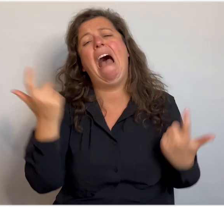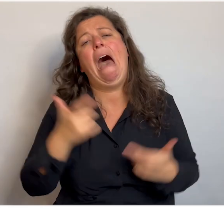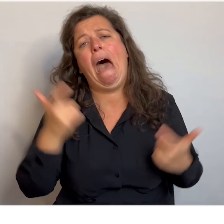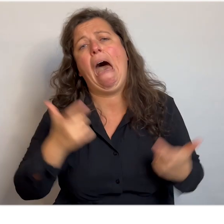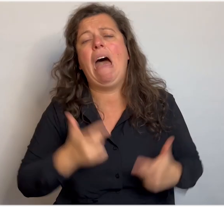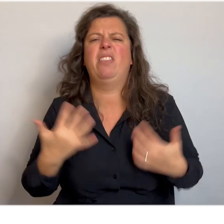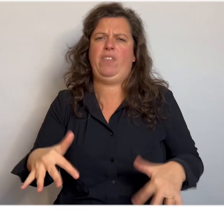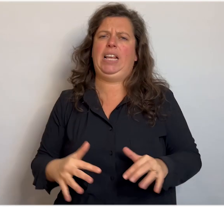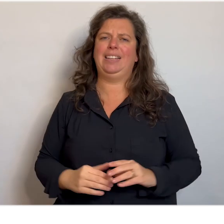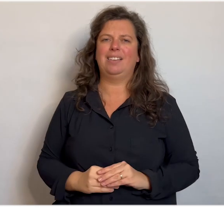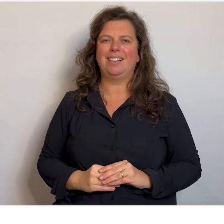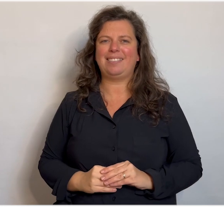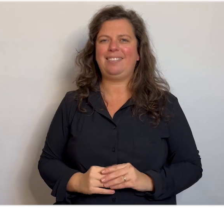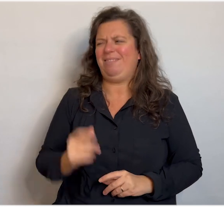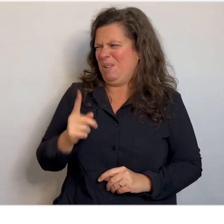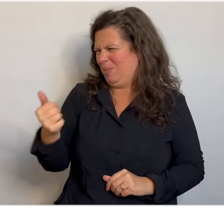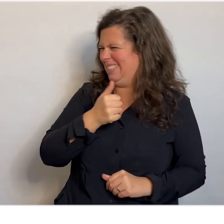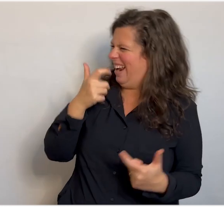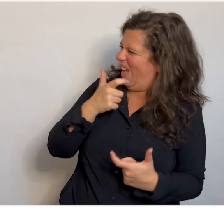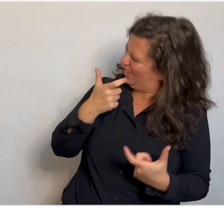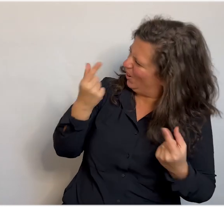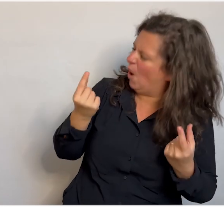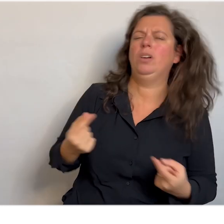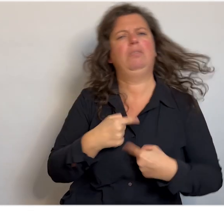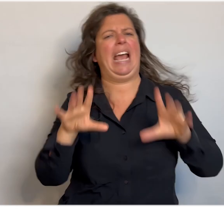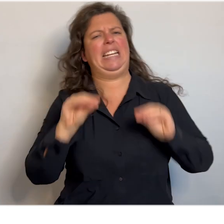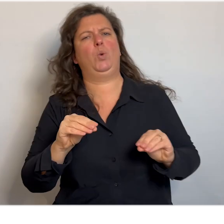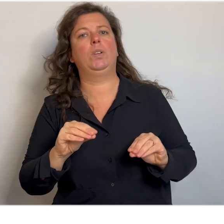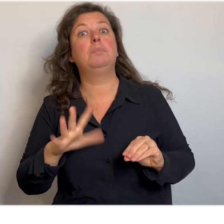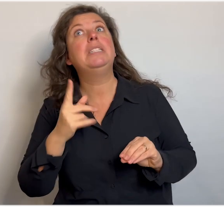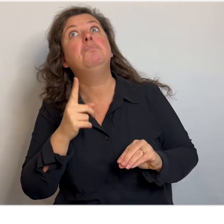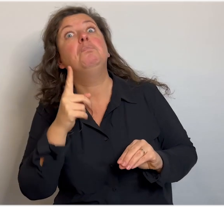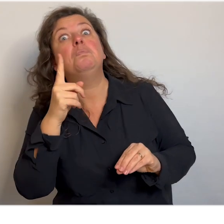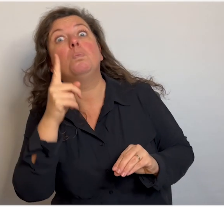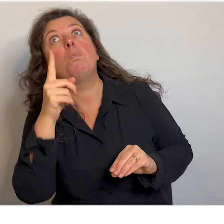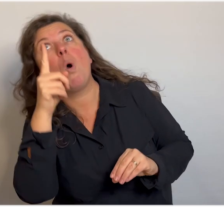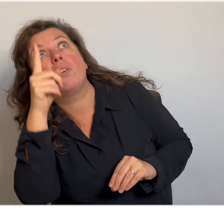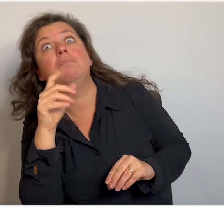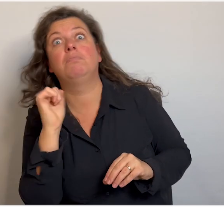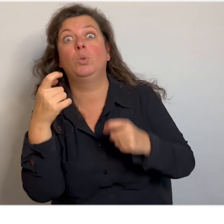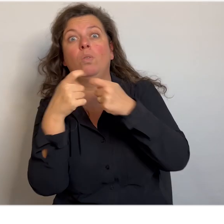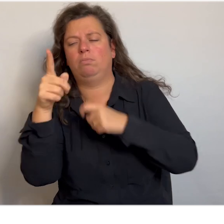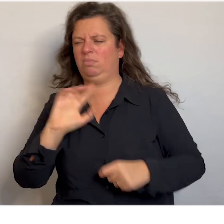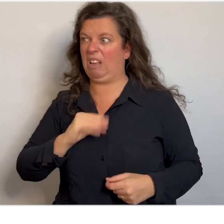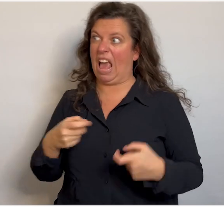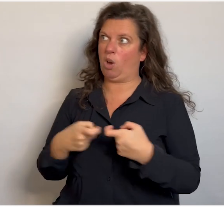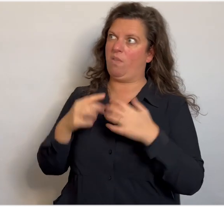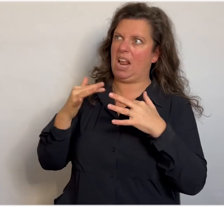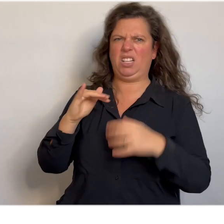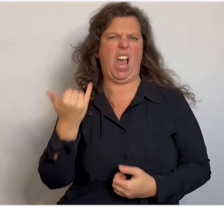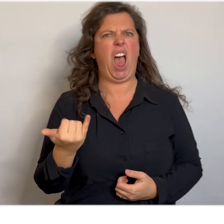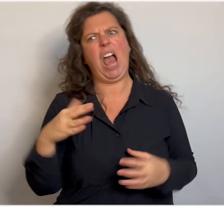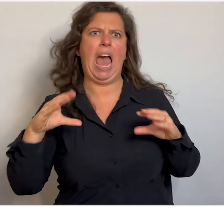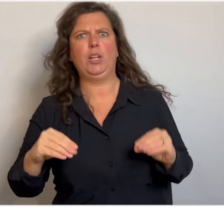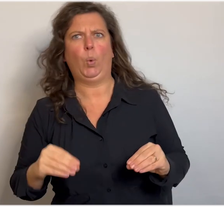uit. Heb je iedereen wel aan het lachen? Ja, dat ga ik echt niet doen. Ik ga wel even op zolder kijken. Misschien hebben we daar nog wel een koffer liggen die ik dan mag gebruiken. Zorg maar dat je je eigen koffer hebt. Ja, ga ik doen.